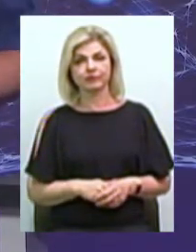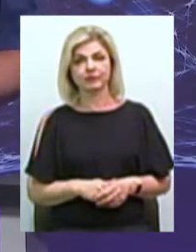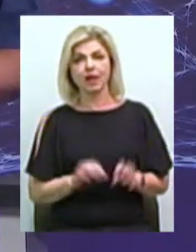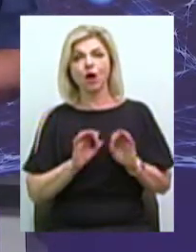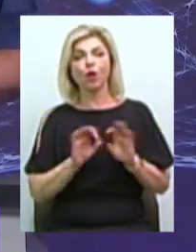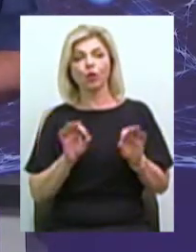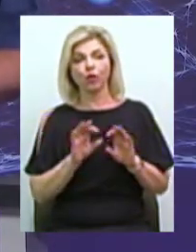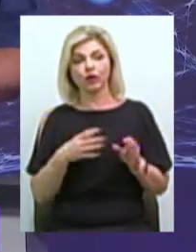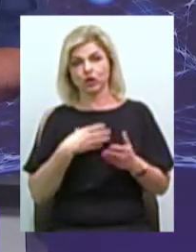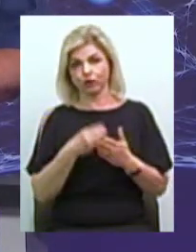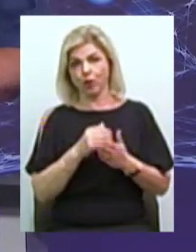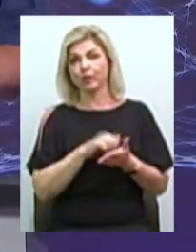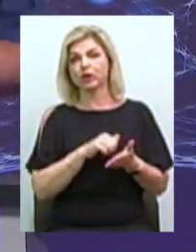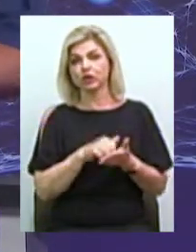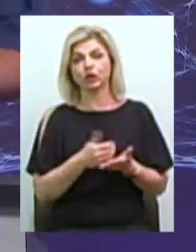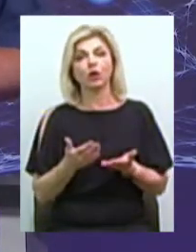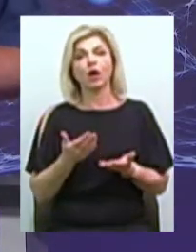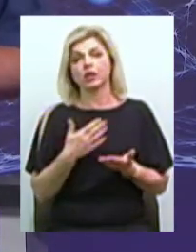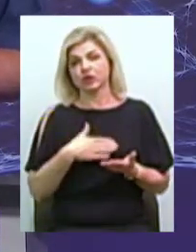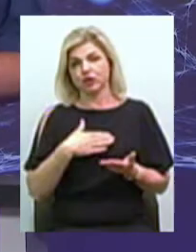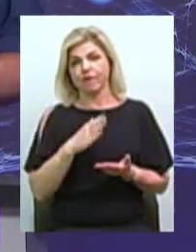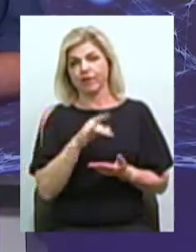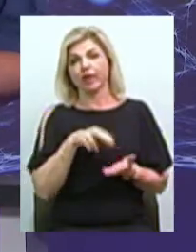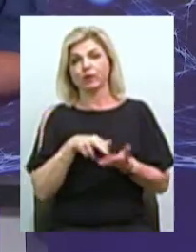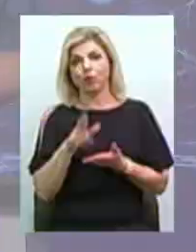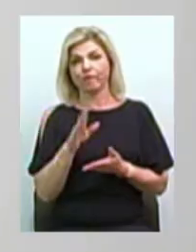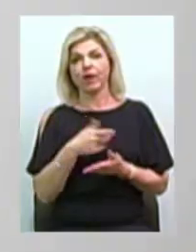про мотивацію, котра повела вас у народні депутати